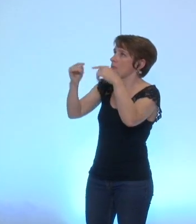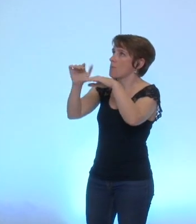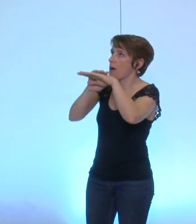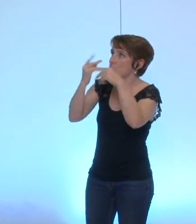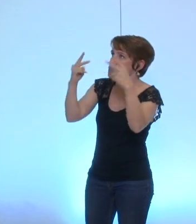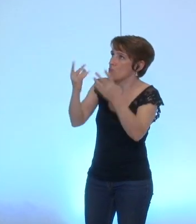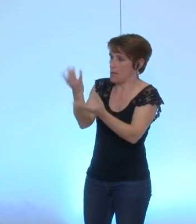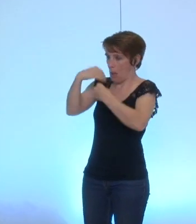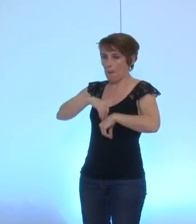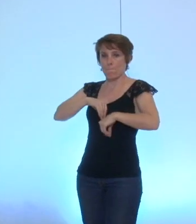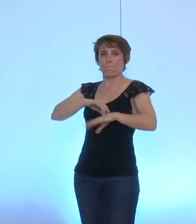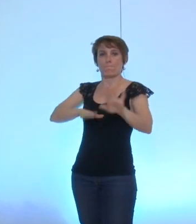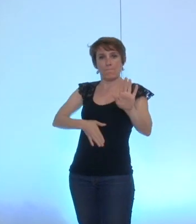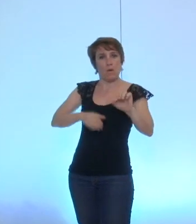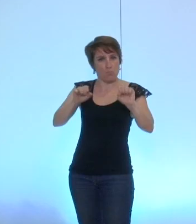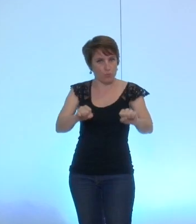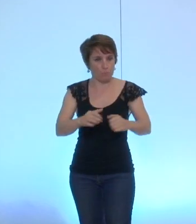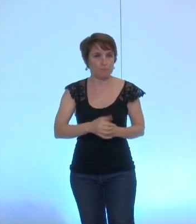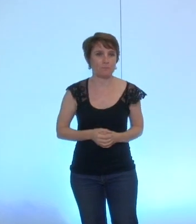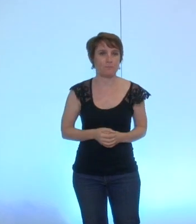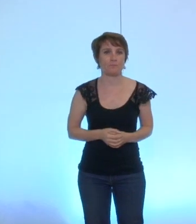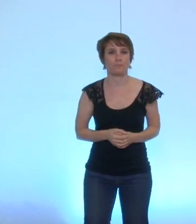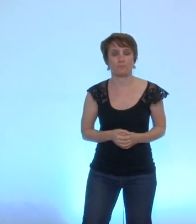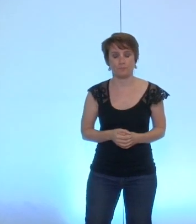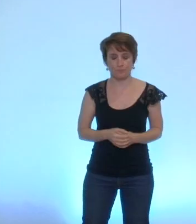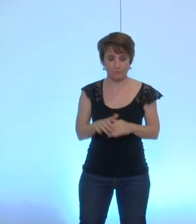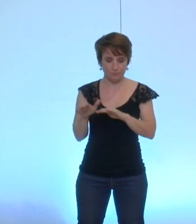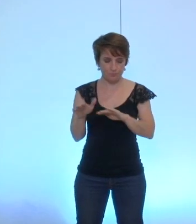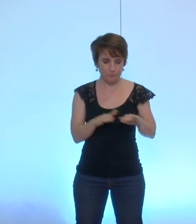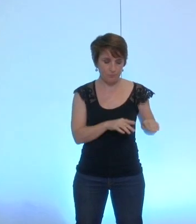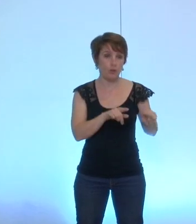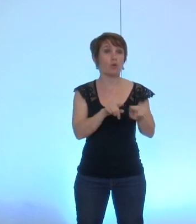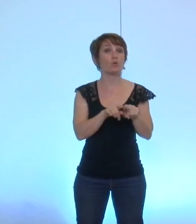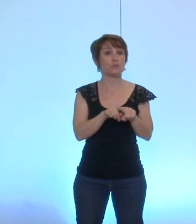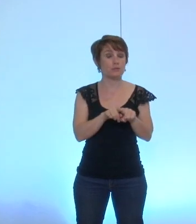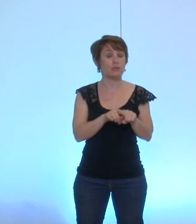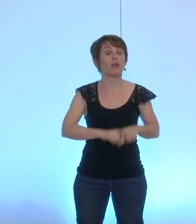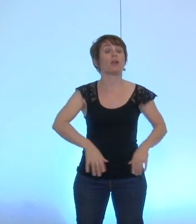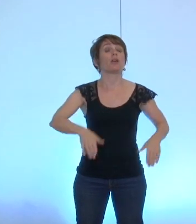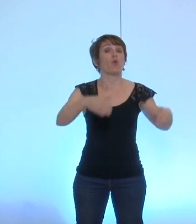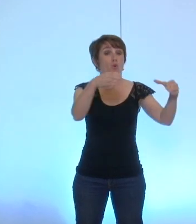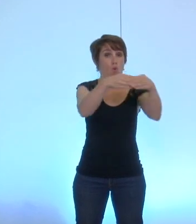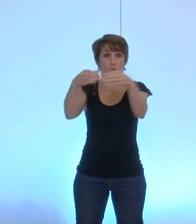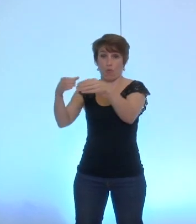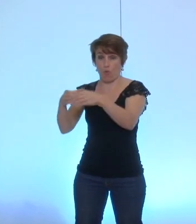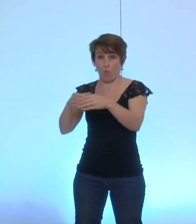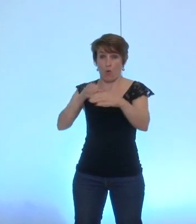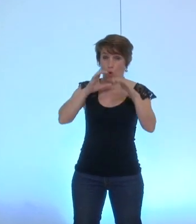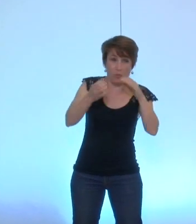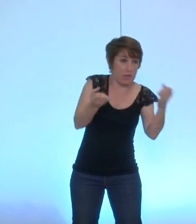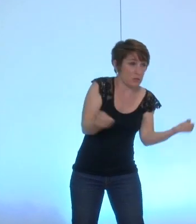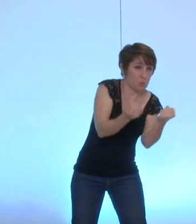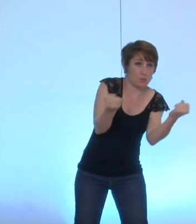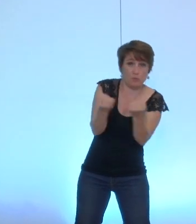De la même manière, la communication des groupes est améliorée. Et améliorée sous un double